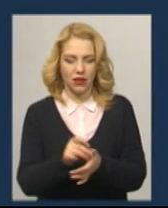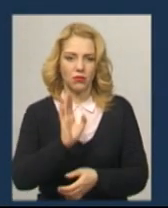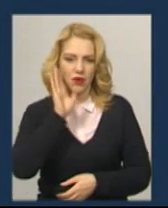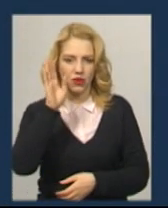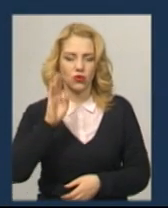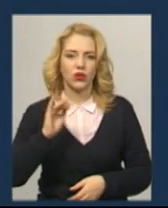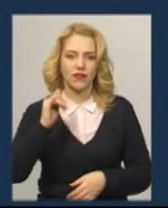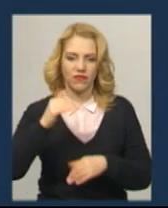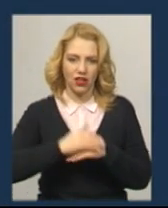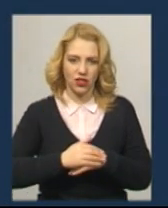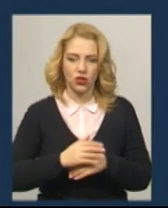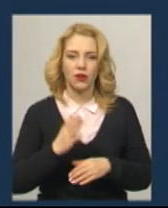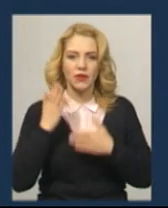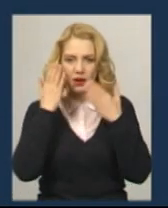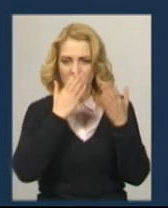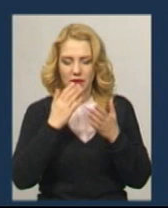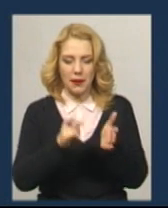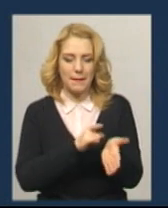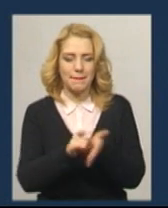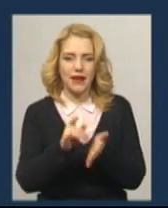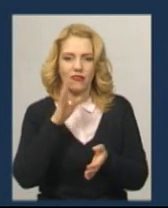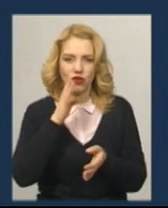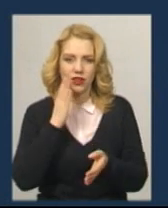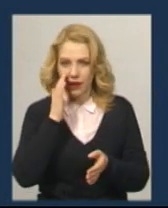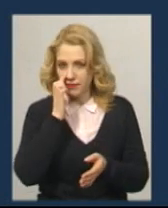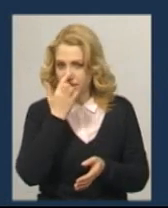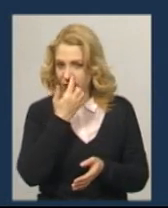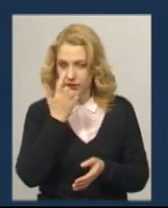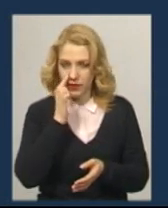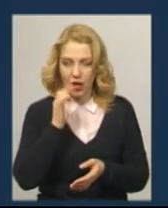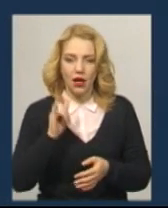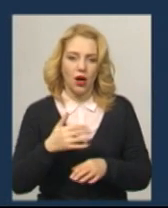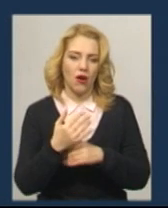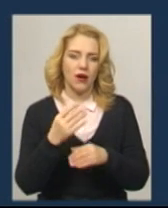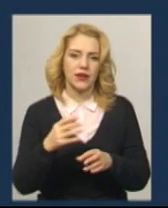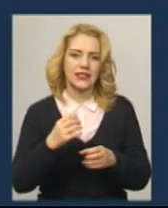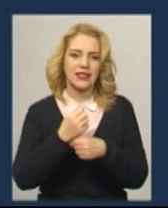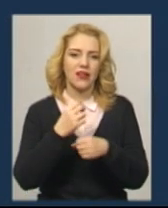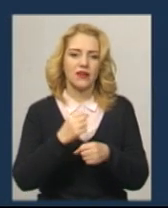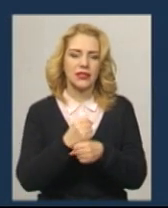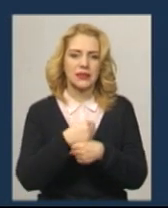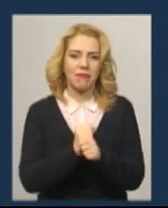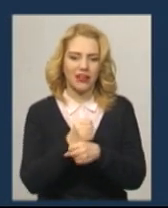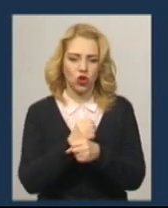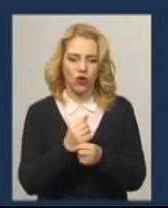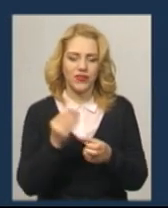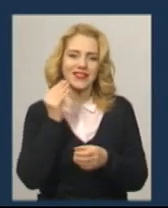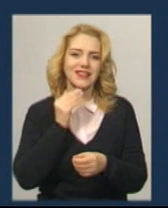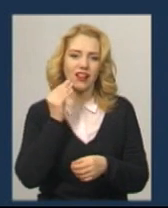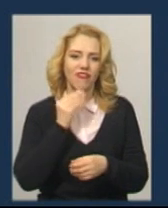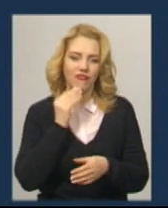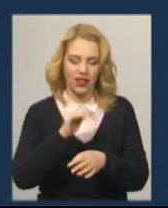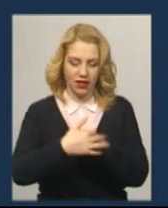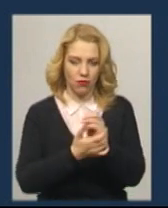вмивання вимивайте мильною водою ходи носу та носові пазухи. Протирайте руки вологими спиртовими серветками. Не торкайтеся очей,